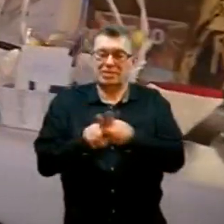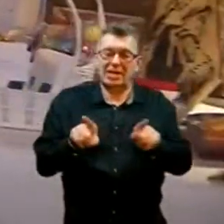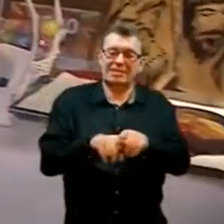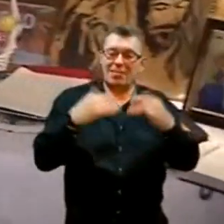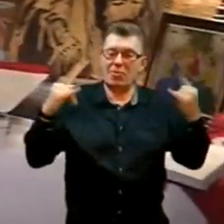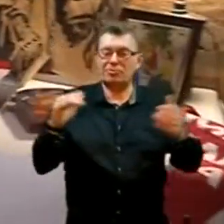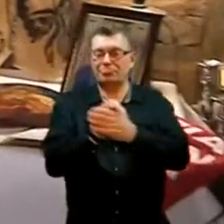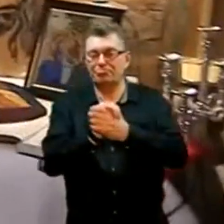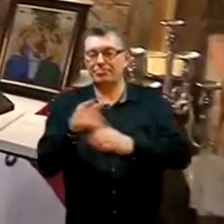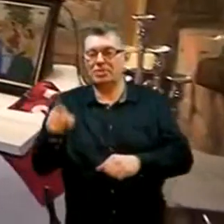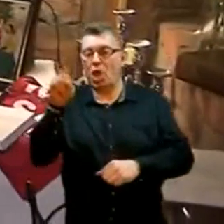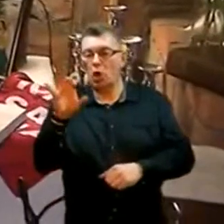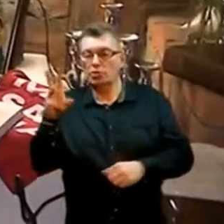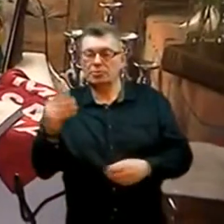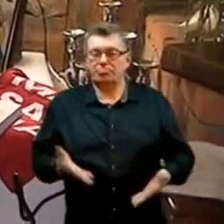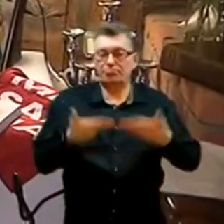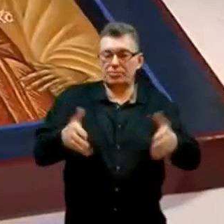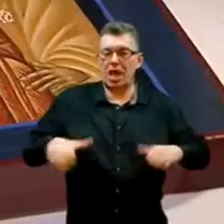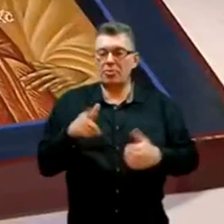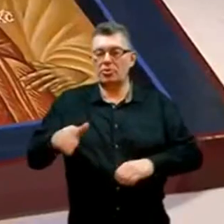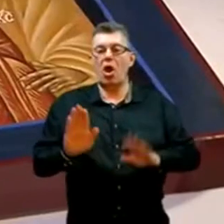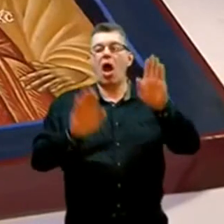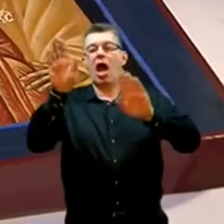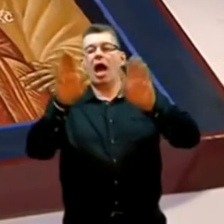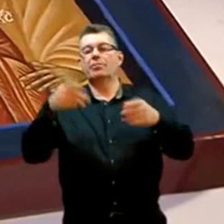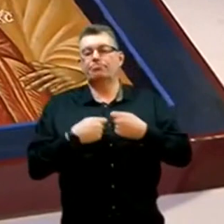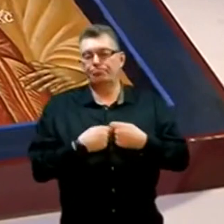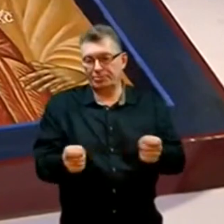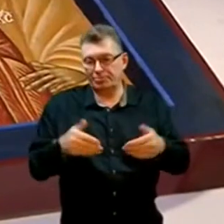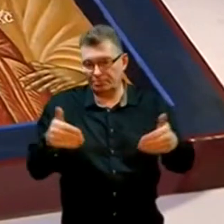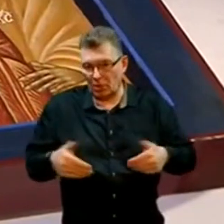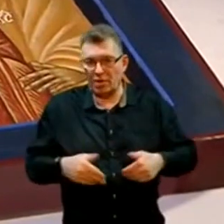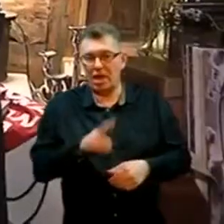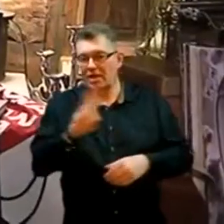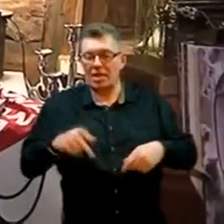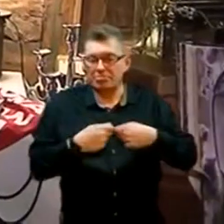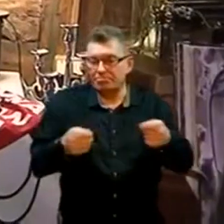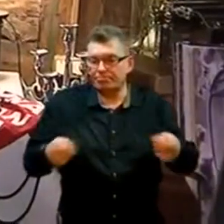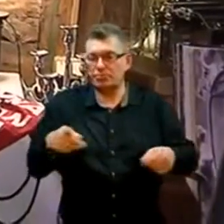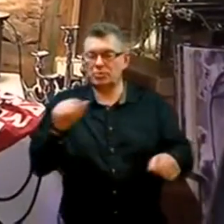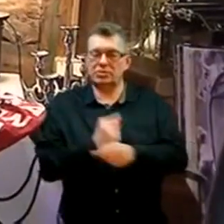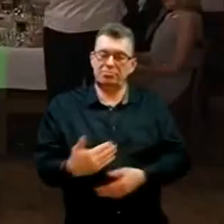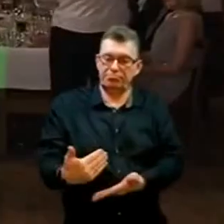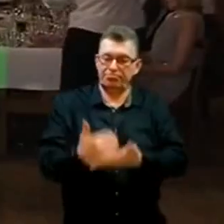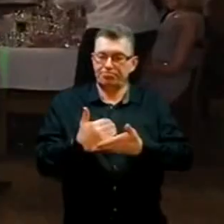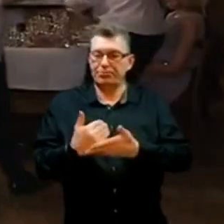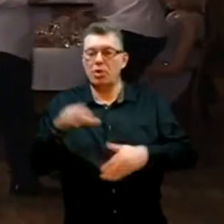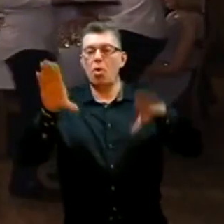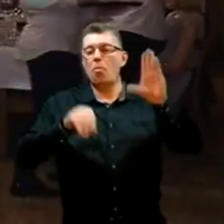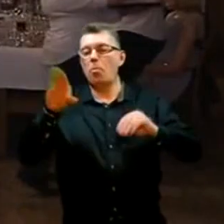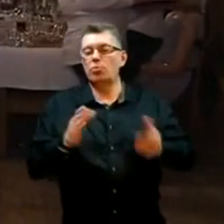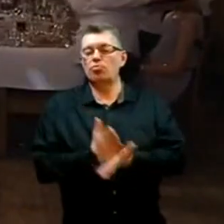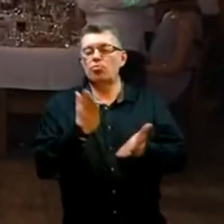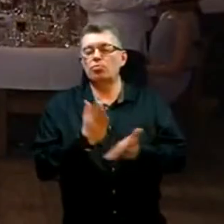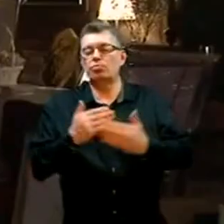podarowało coś, by można było to sprzedać na aukcji. Każdy sprzedany przedmiot to wsparcie budżetu budowy stacjonarnego